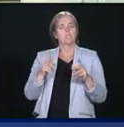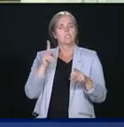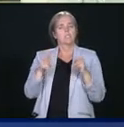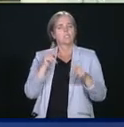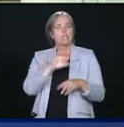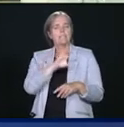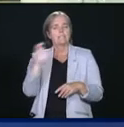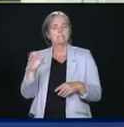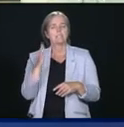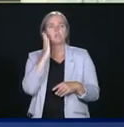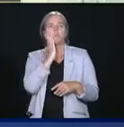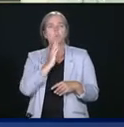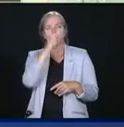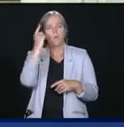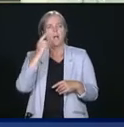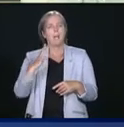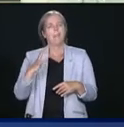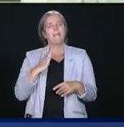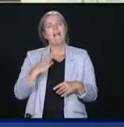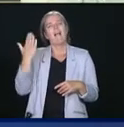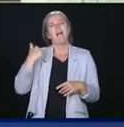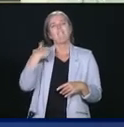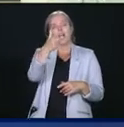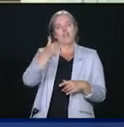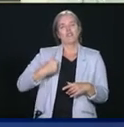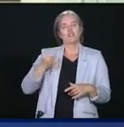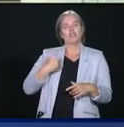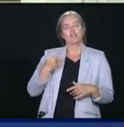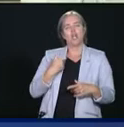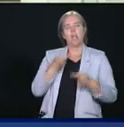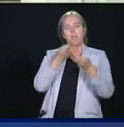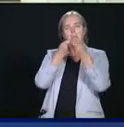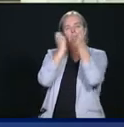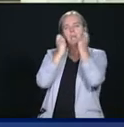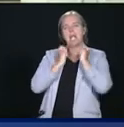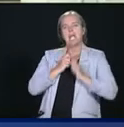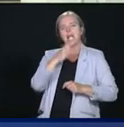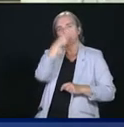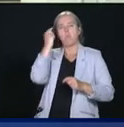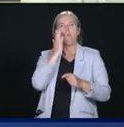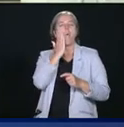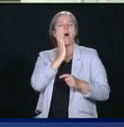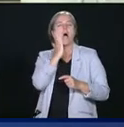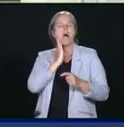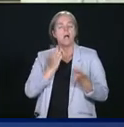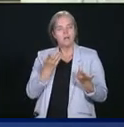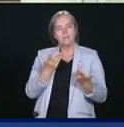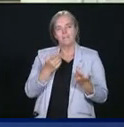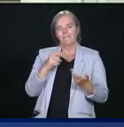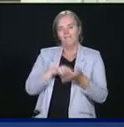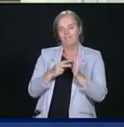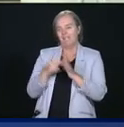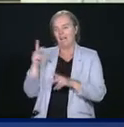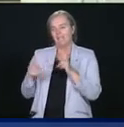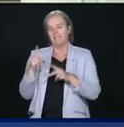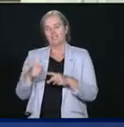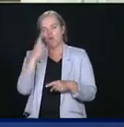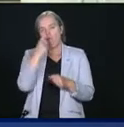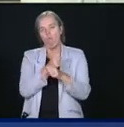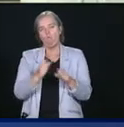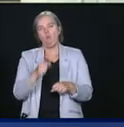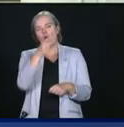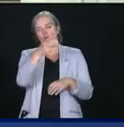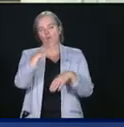vous êtes excusés, mais vous avez déjà pratiqué le blackface quand vous étiez jeune. Est-ce que vous pensez pouvoir